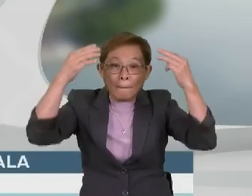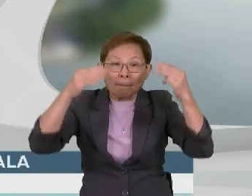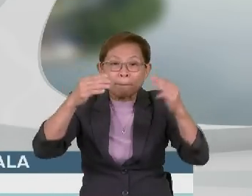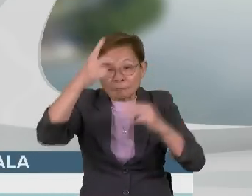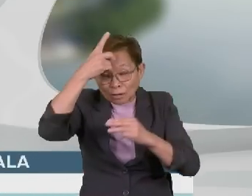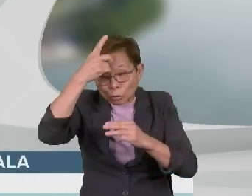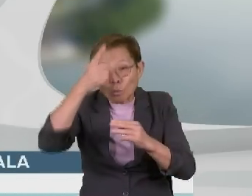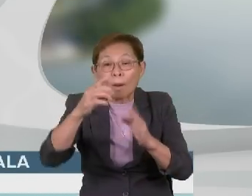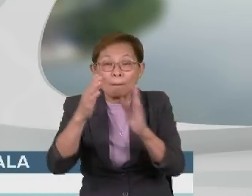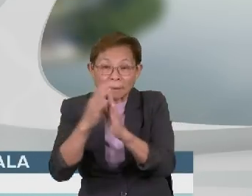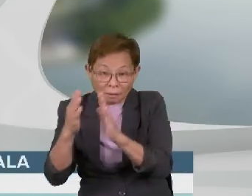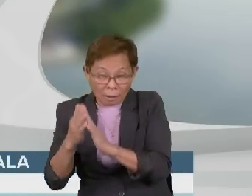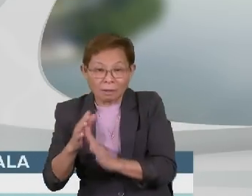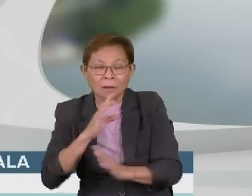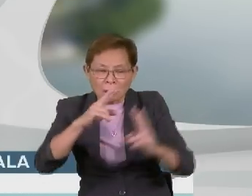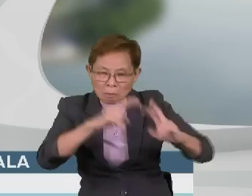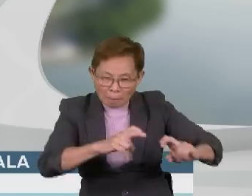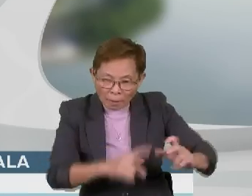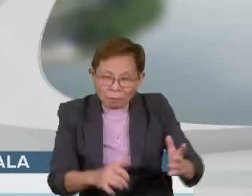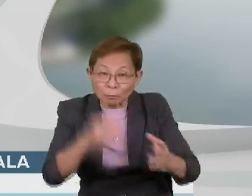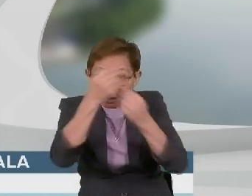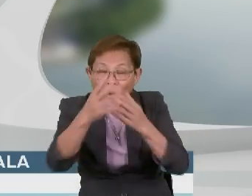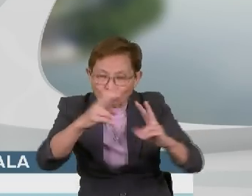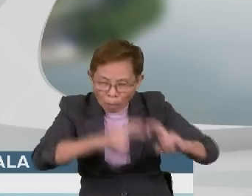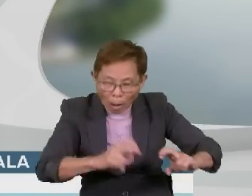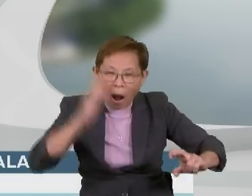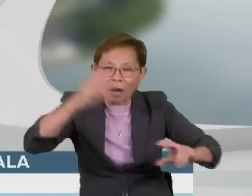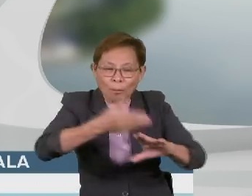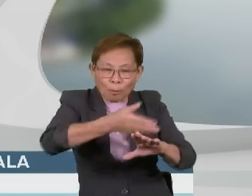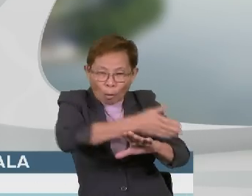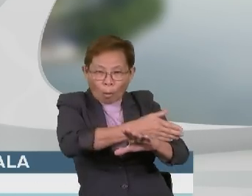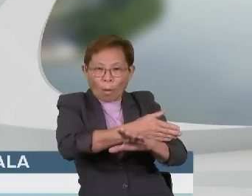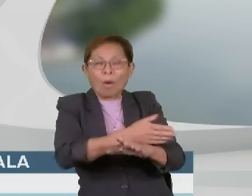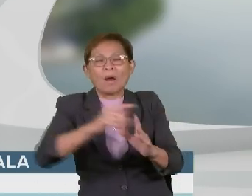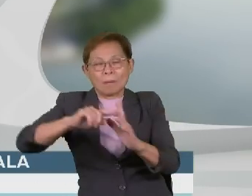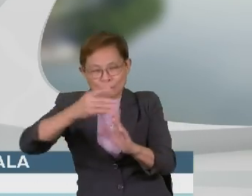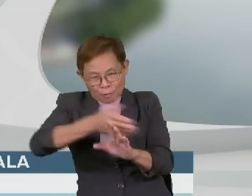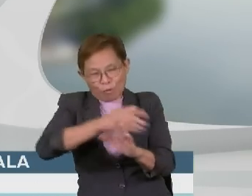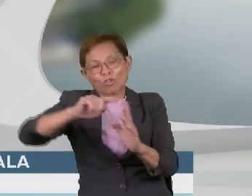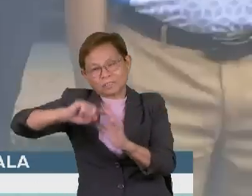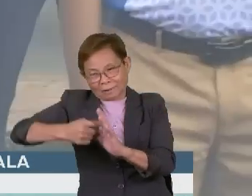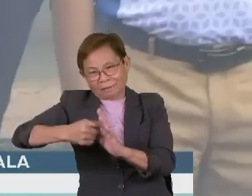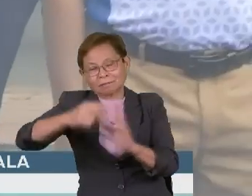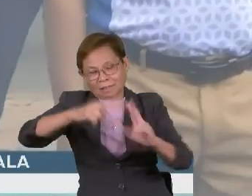memberitahu, kajian berhubung perkara itu akan dibuat sebelum ia dilaksanakan.